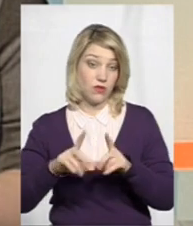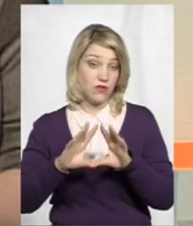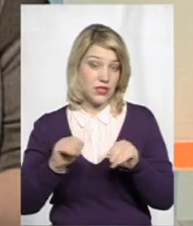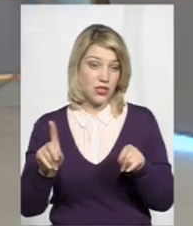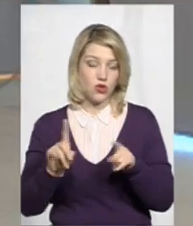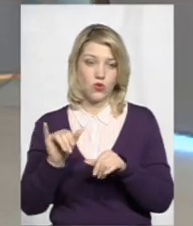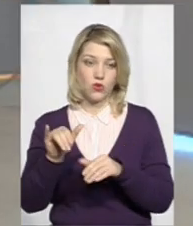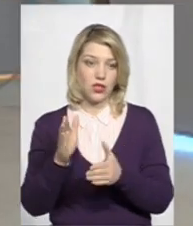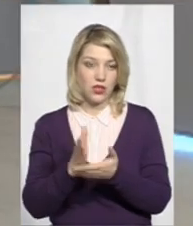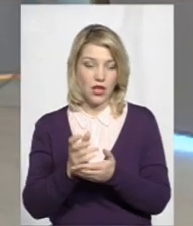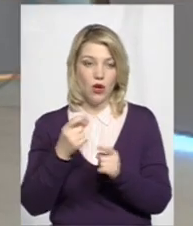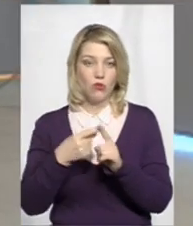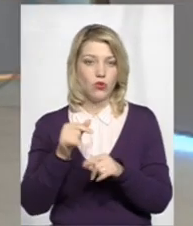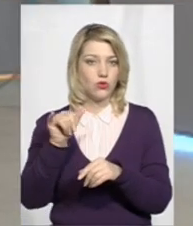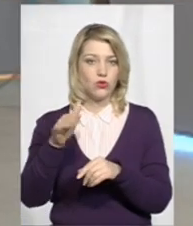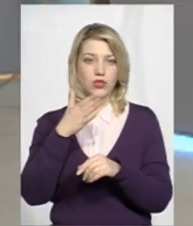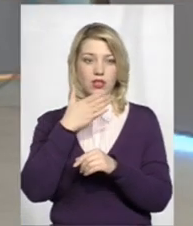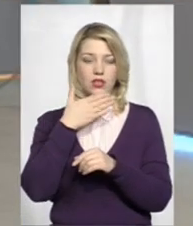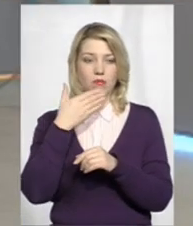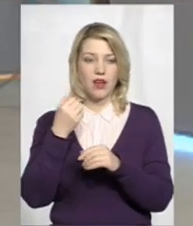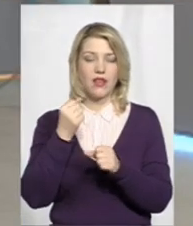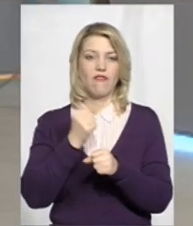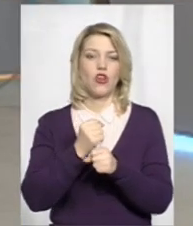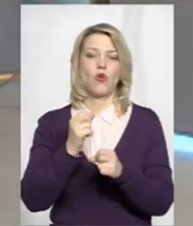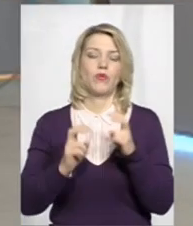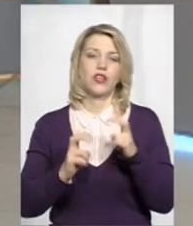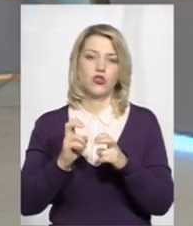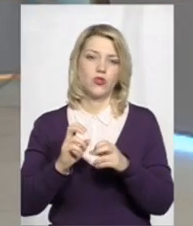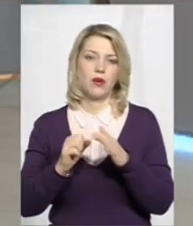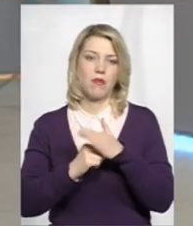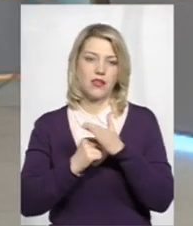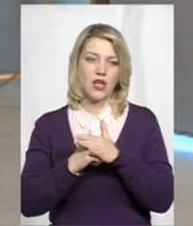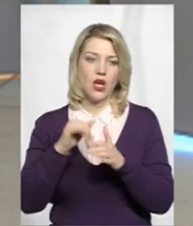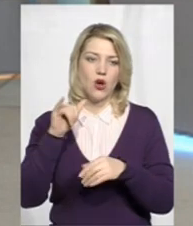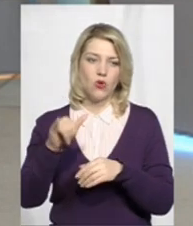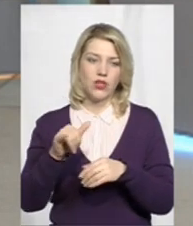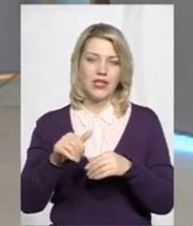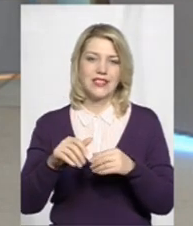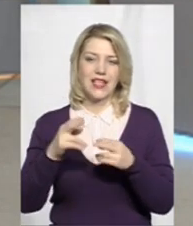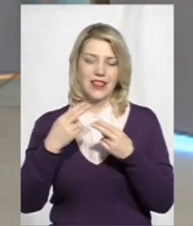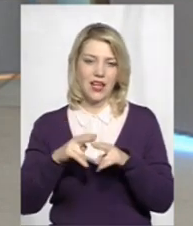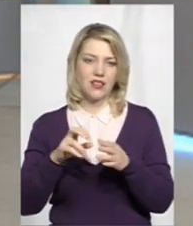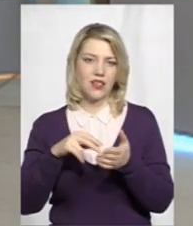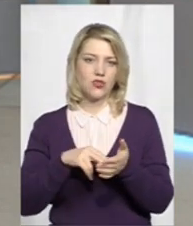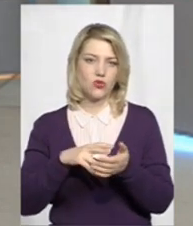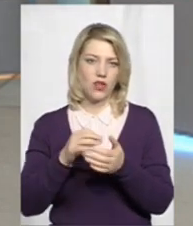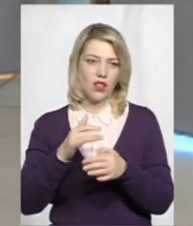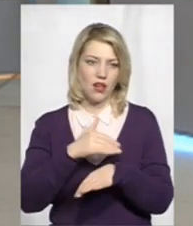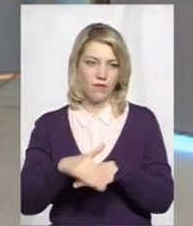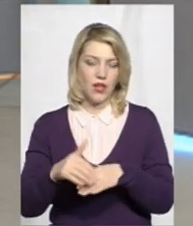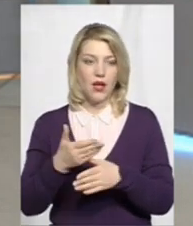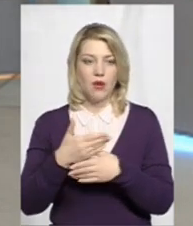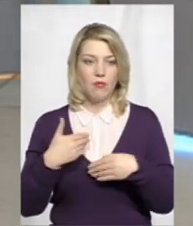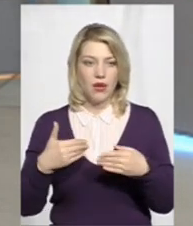принципі, що в них є. Плюс, в них немає навіть виробничої бази, тобто, в них техніка стоїть на стоянку. Я, з науважами, планували